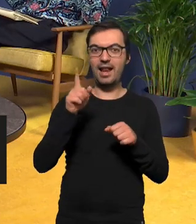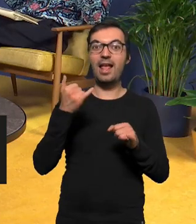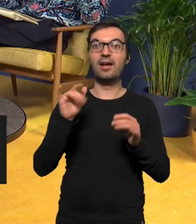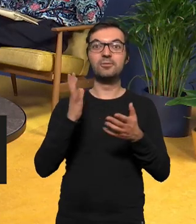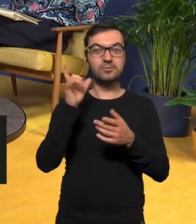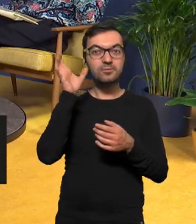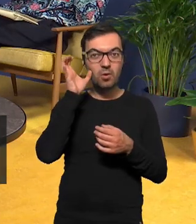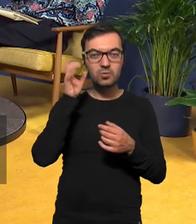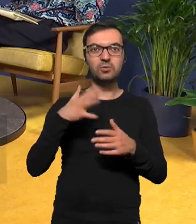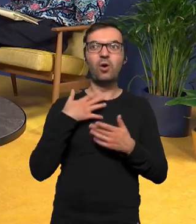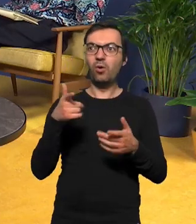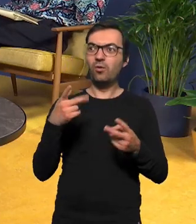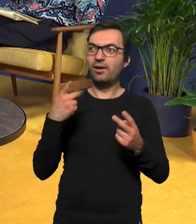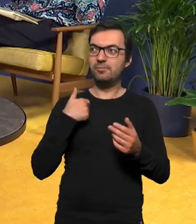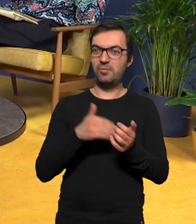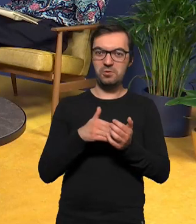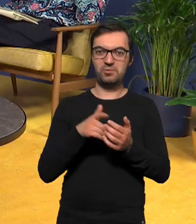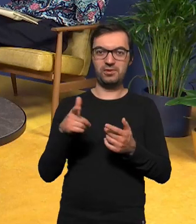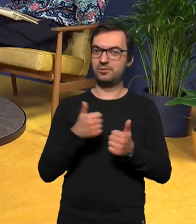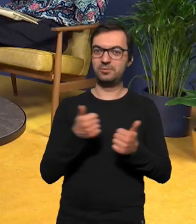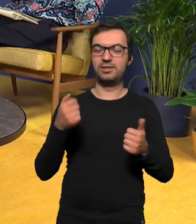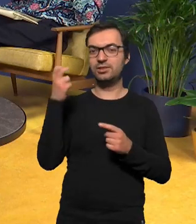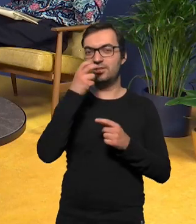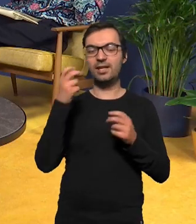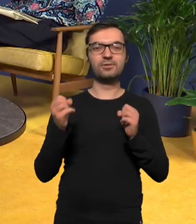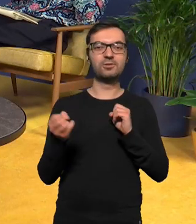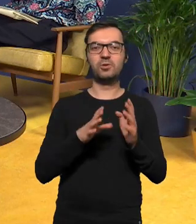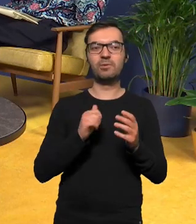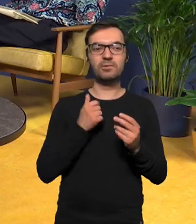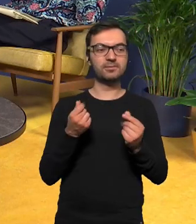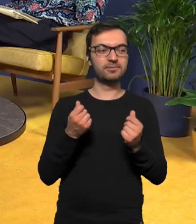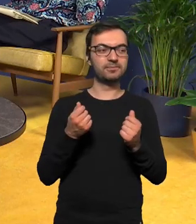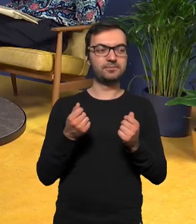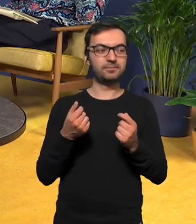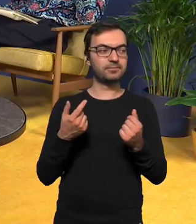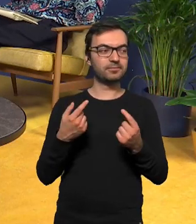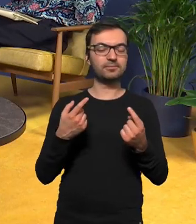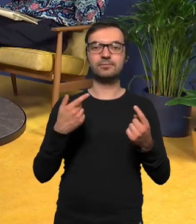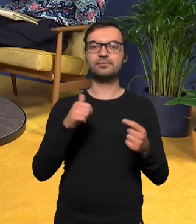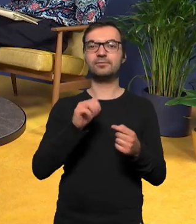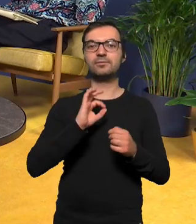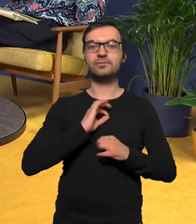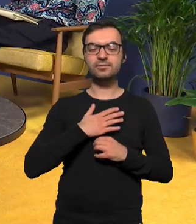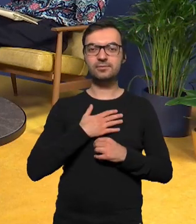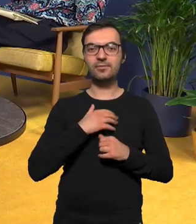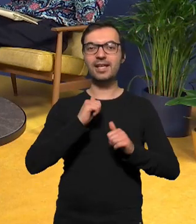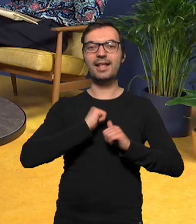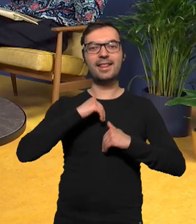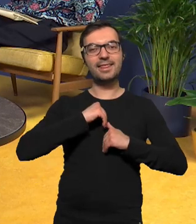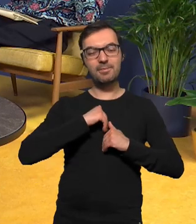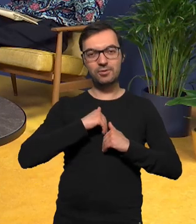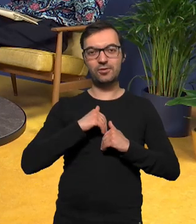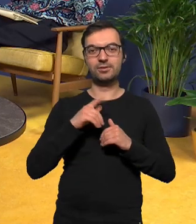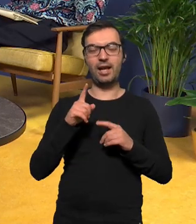zdarzyło to się okazuje że tego potrzebowałam jakaś taka ciekawa formuła na własną intymność pokazywaną bez